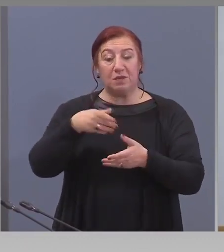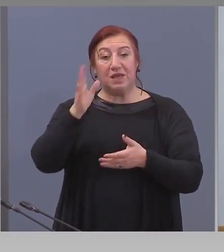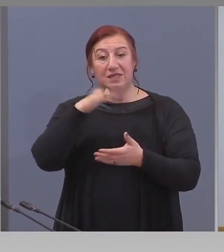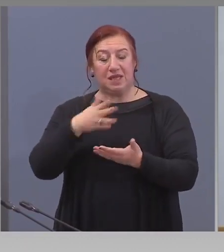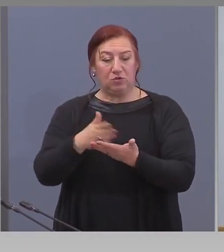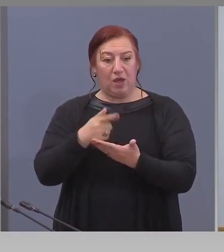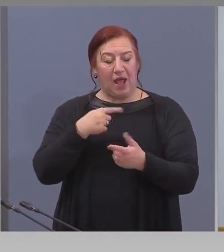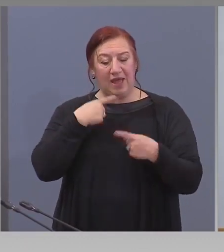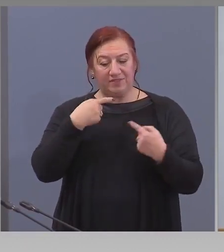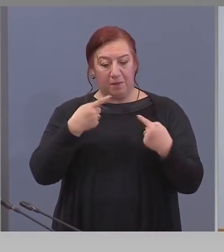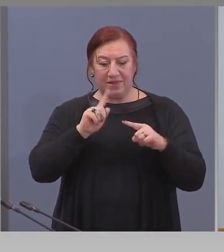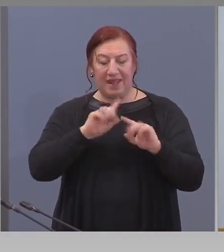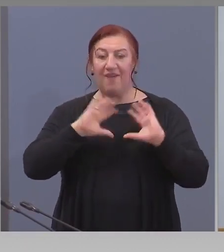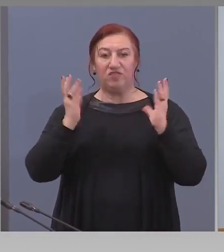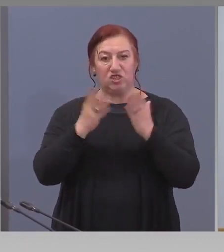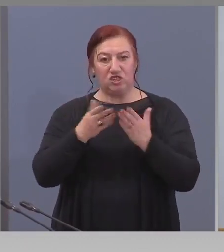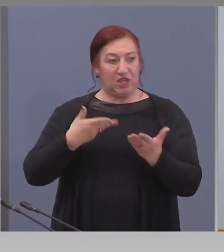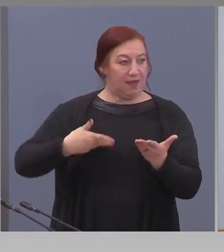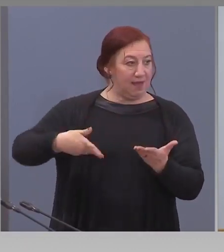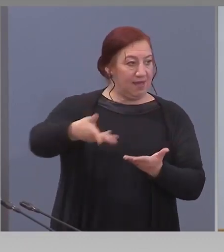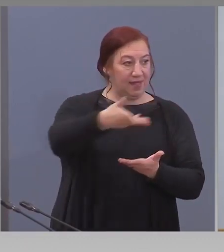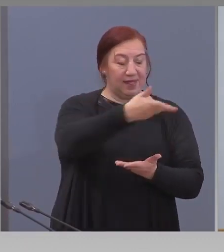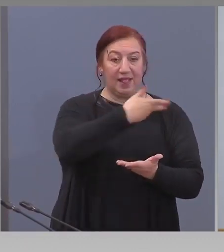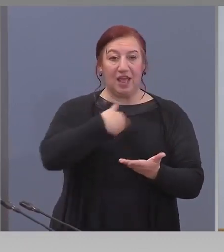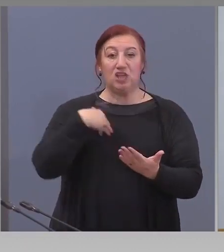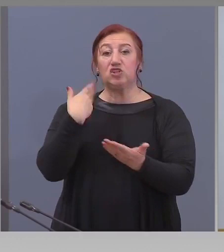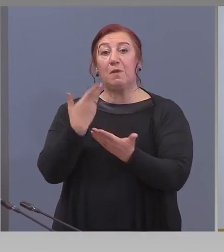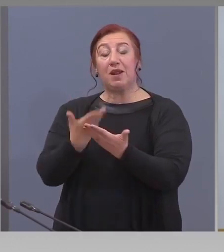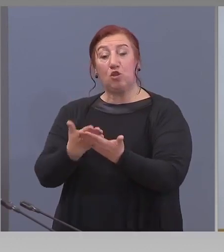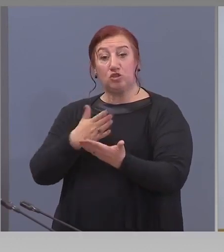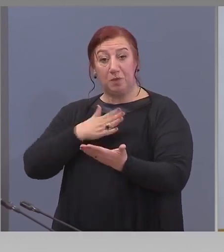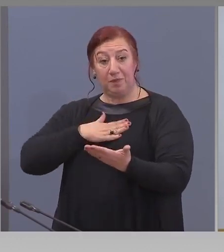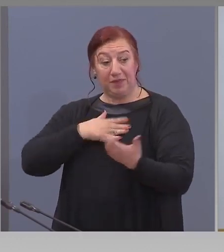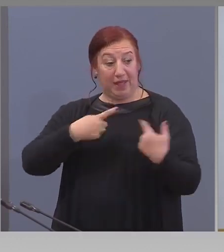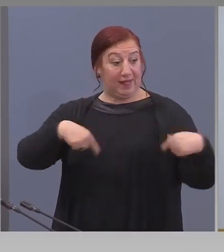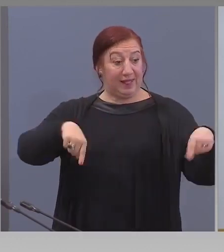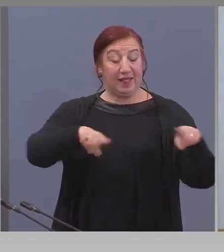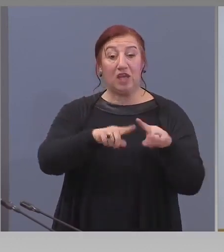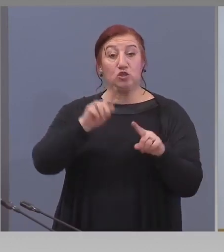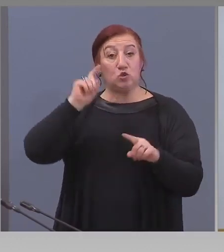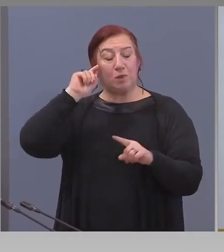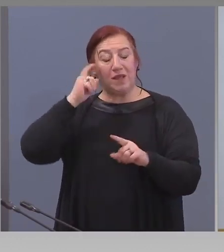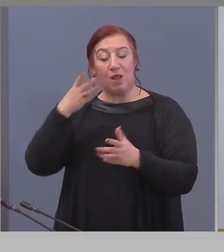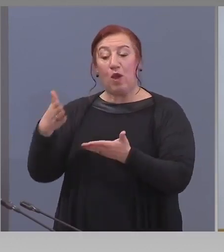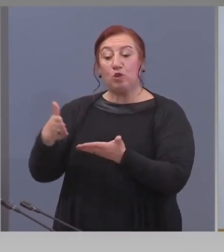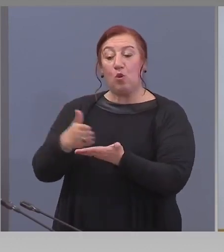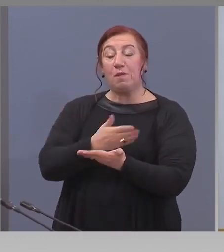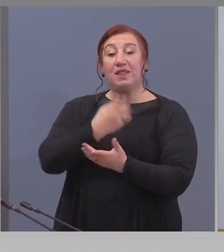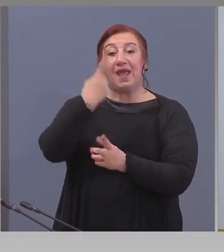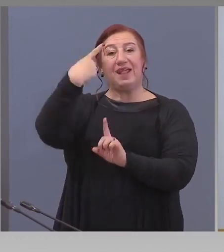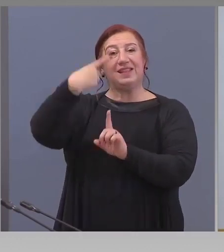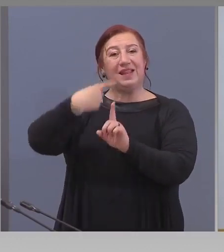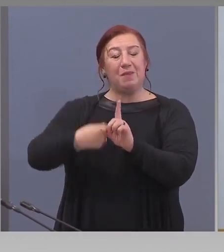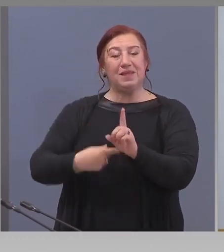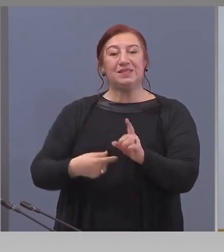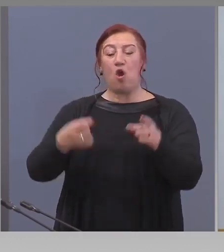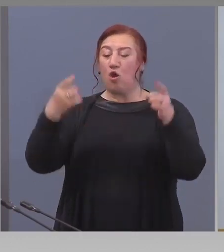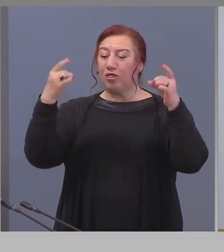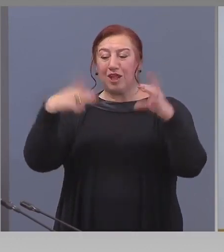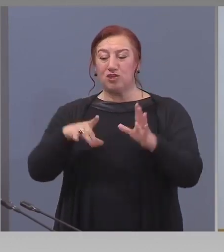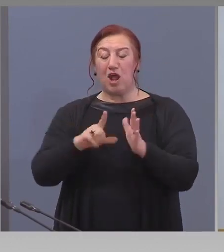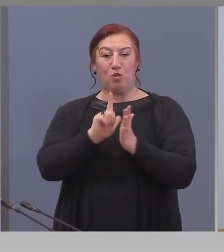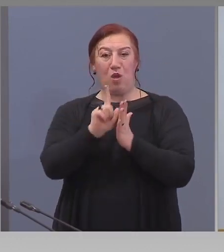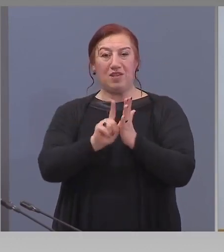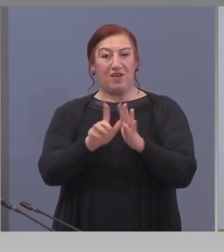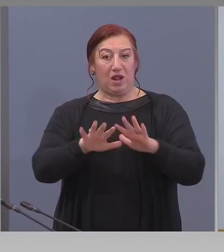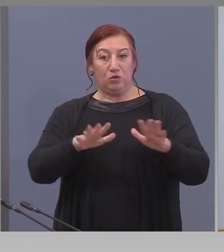между нас, ние казвам всички, ние ще предложим нашето мнение, когато изтече един месец от началото на извърненото положение, какво